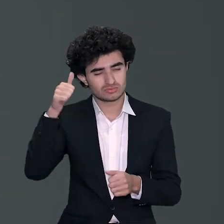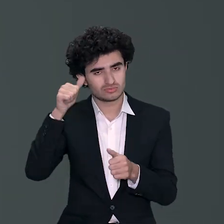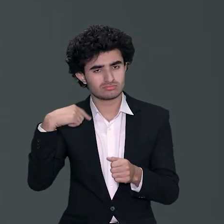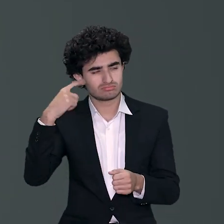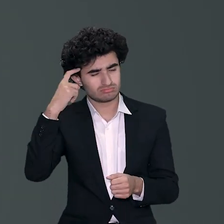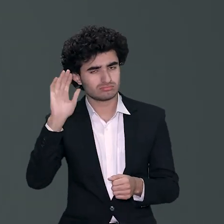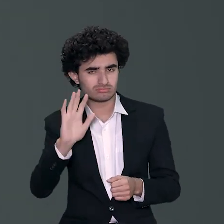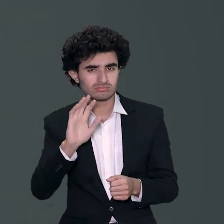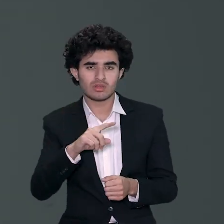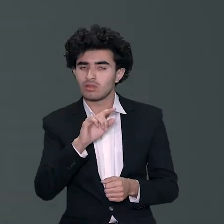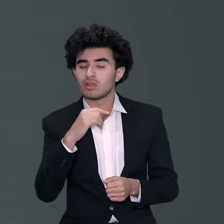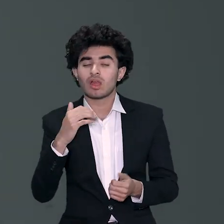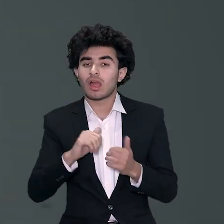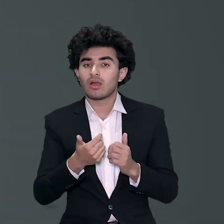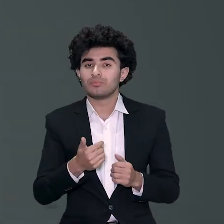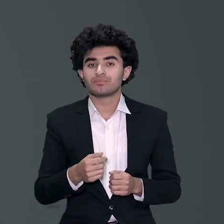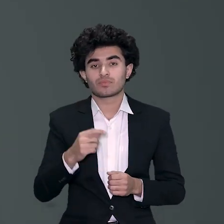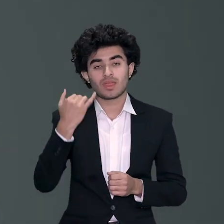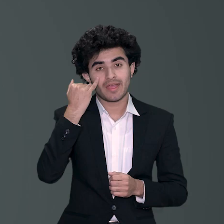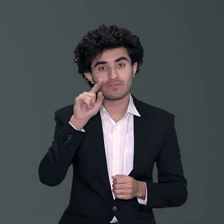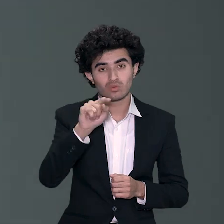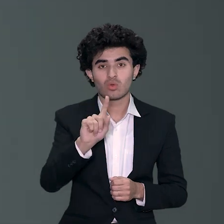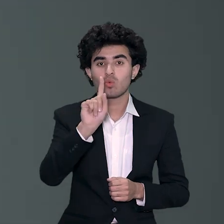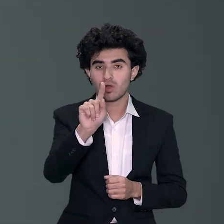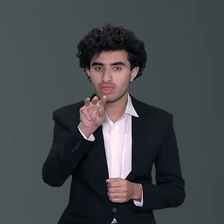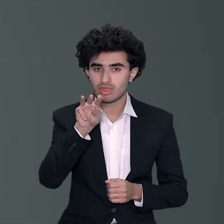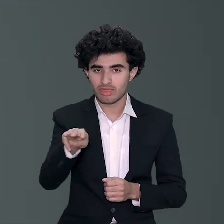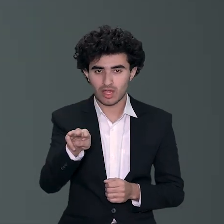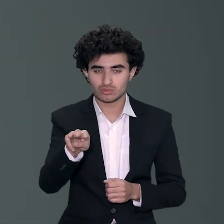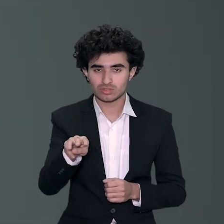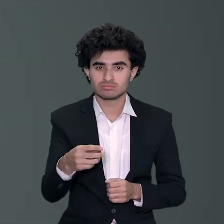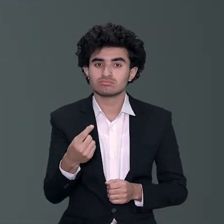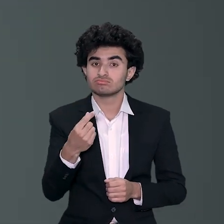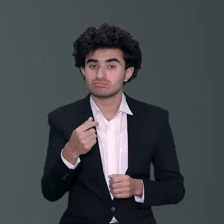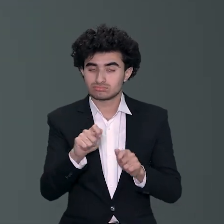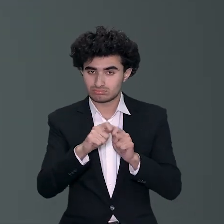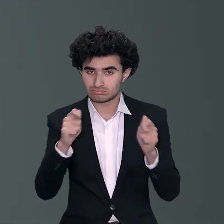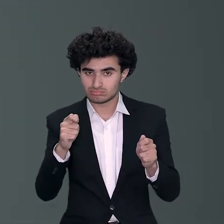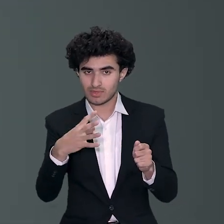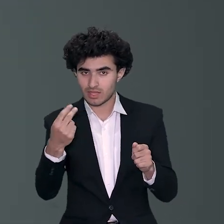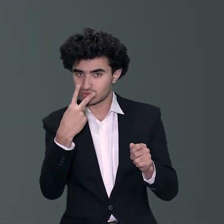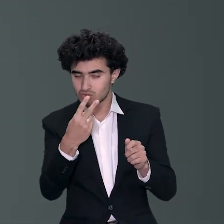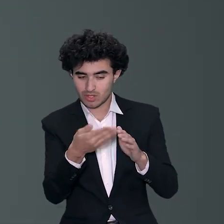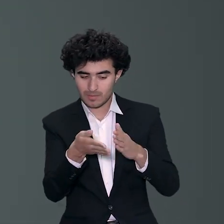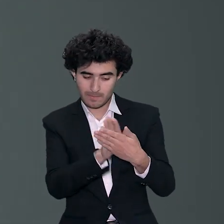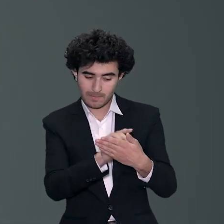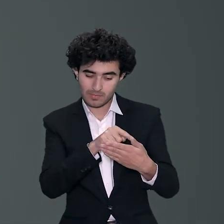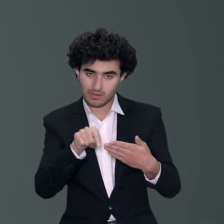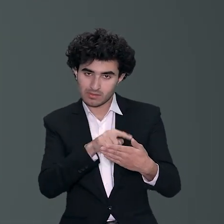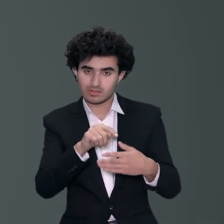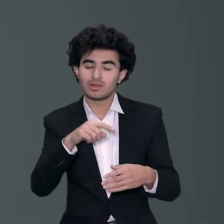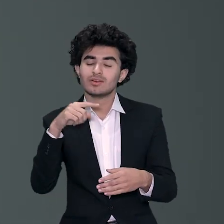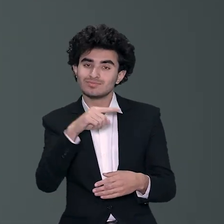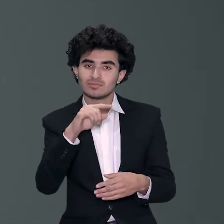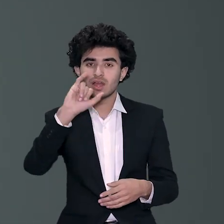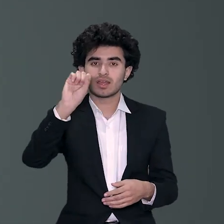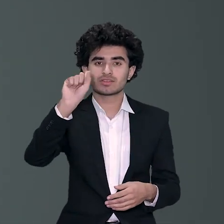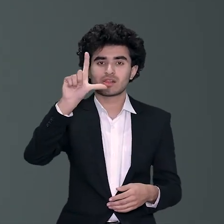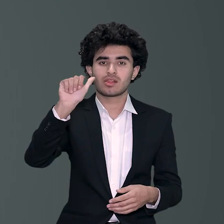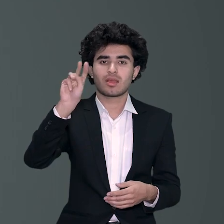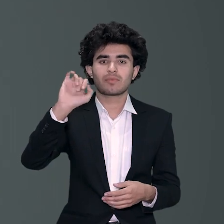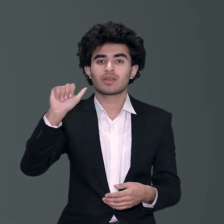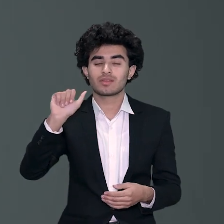آپ اگر آج بھی ایک ہزار پے کا نوٹ اٹھا کے اس کی بیک سائٹ پر دیکھیں تو یو سی کہ وہاں پہ اسلامیہ کالج کی ایک پچر بنی ہوئی ہے